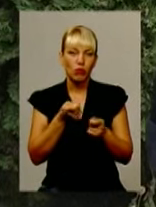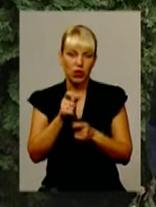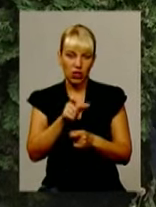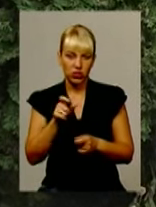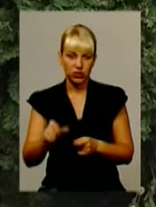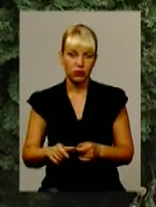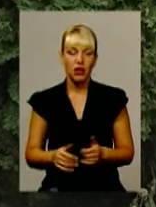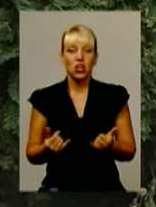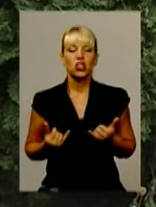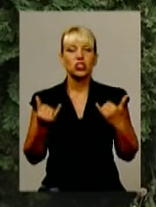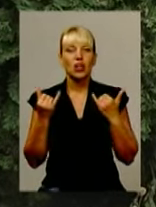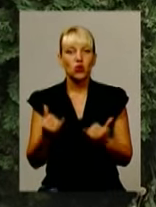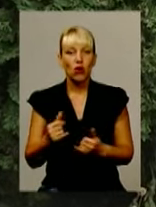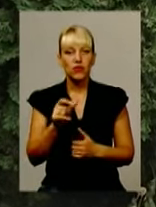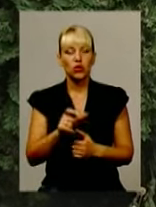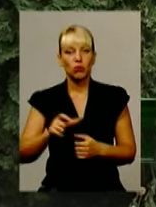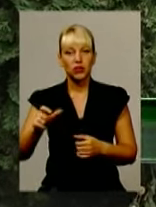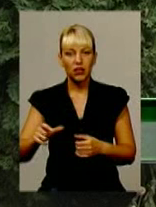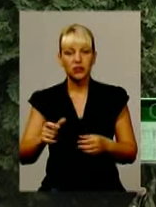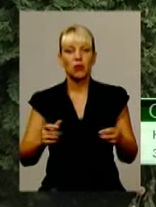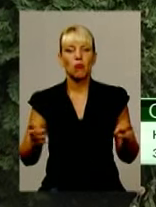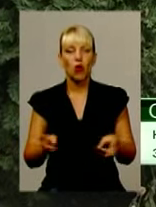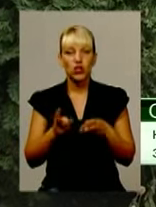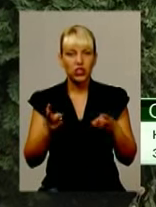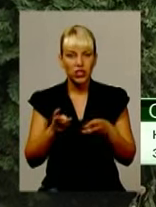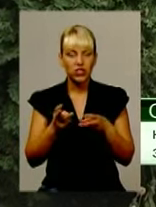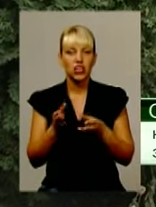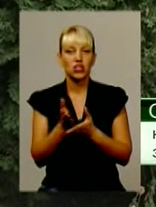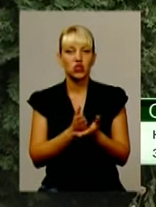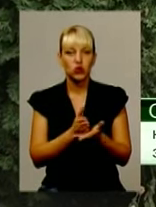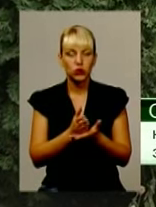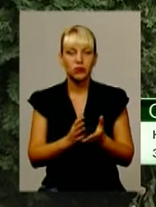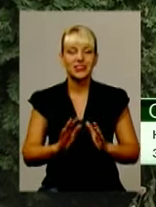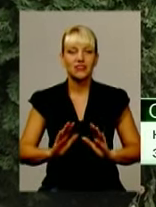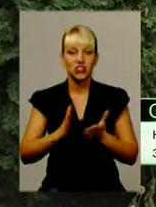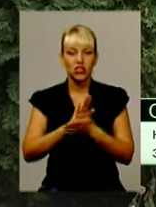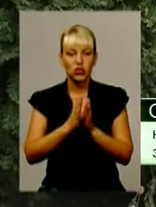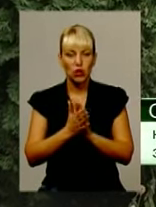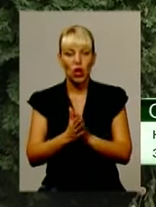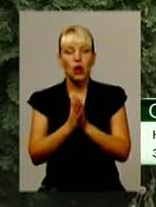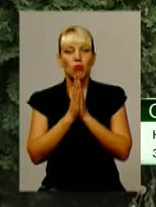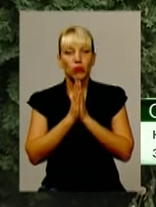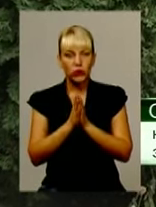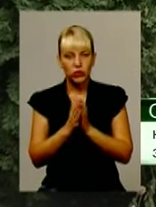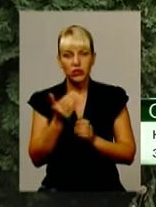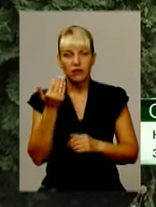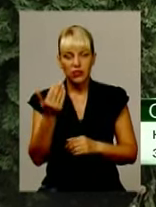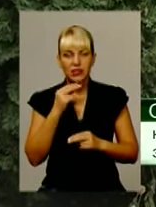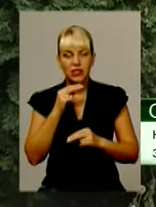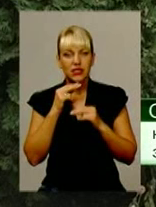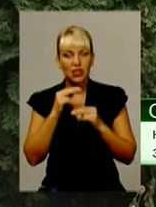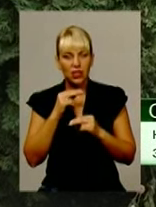Шановні громадяни, Державна служба України з надзвичайних ситуацій Хмельницької області звертається до вас з застереженням